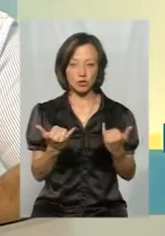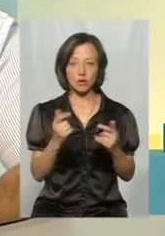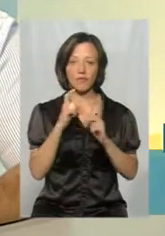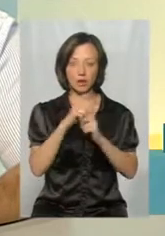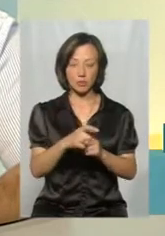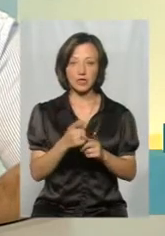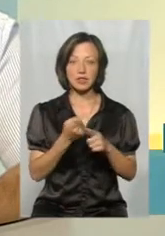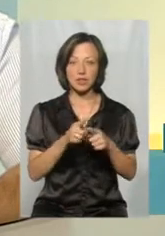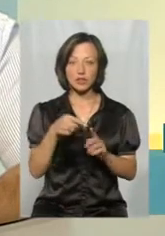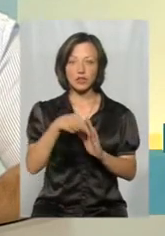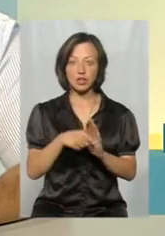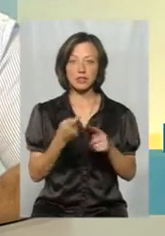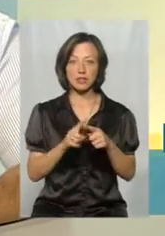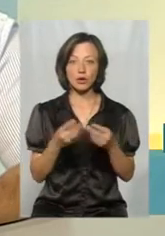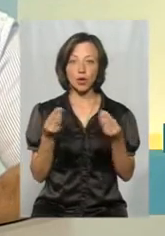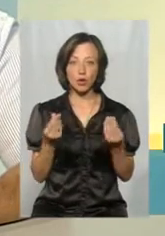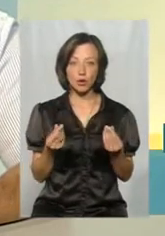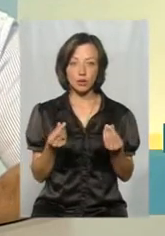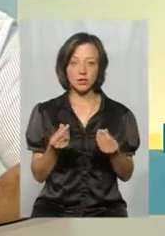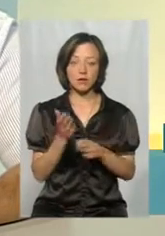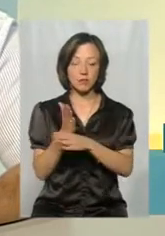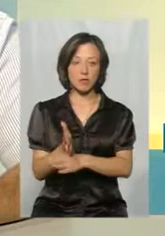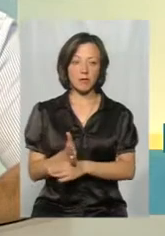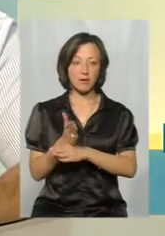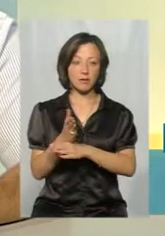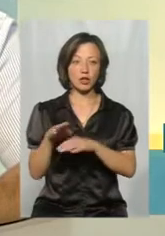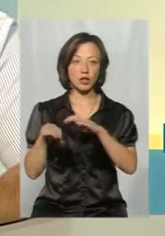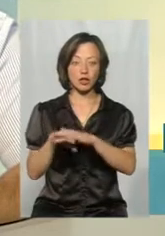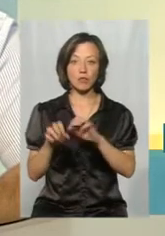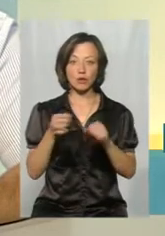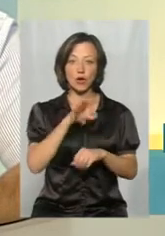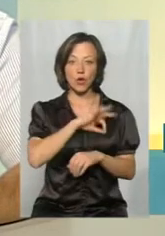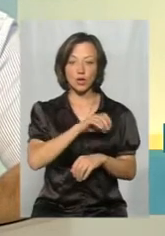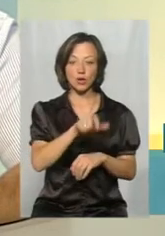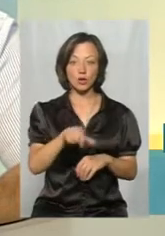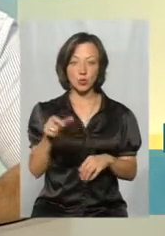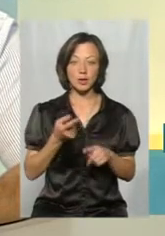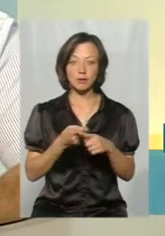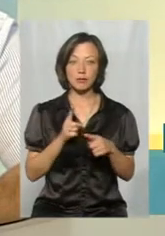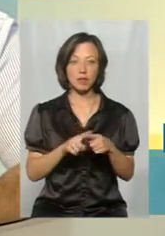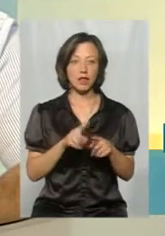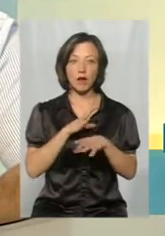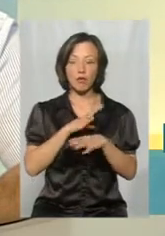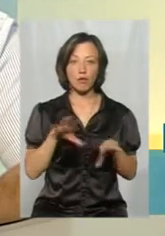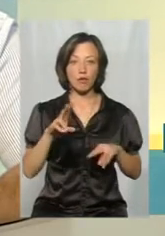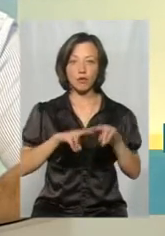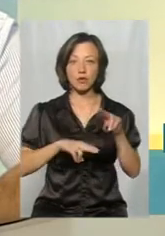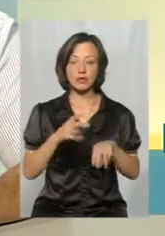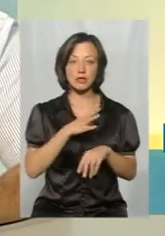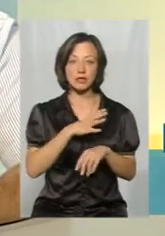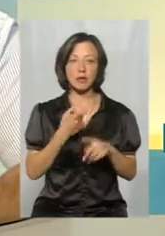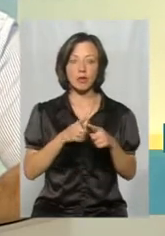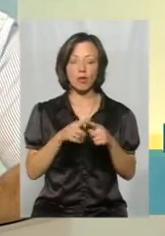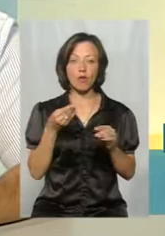відповідь. Це означає, що ці кошти мертві, вони лежать, вони могли приносити користь людям. Це не було будівництво, це було